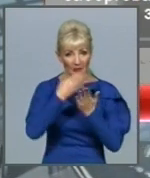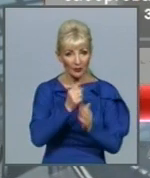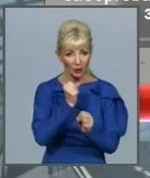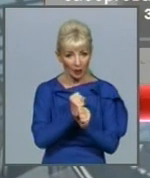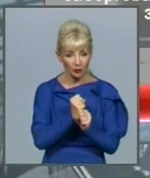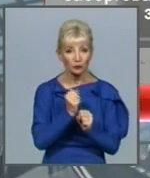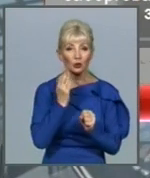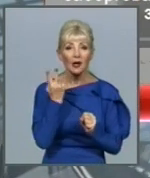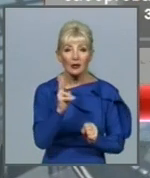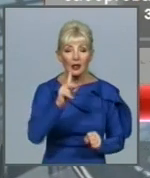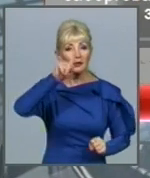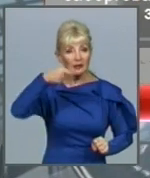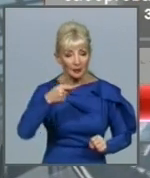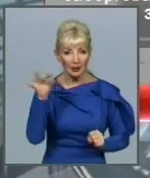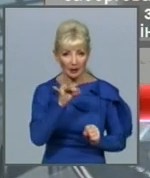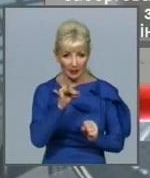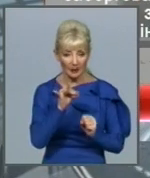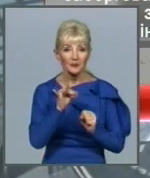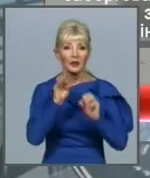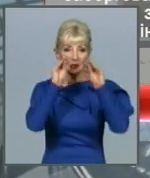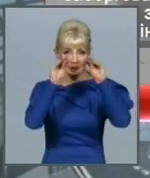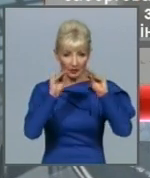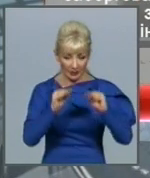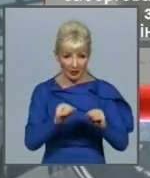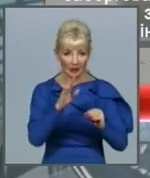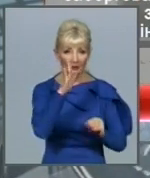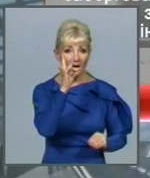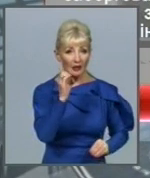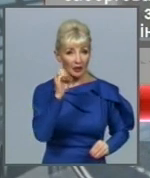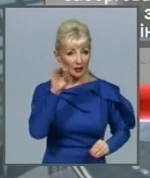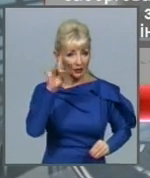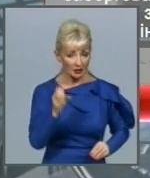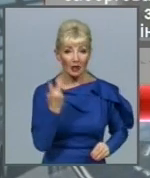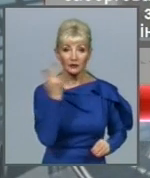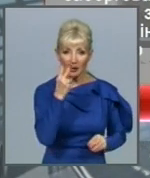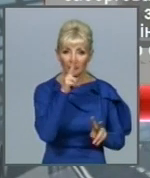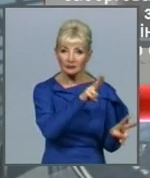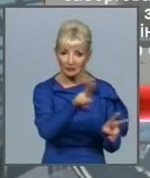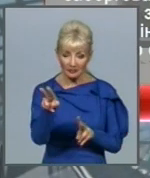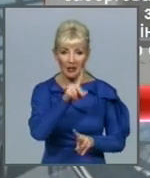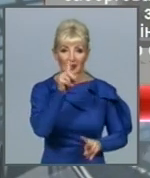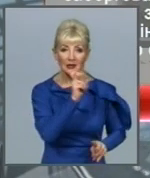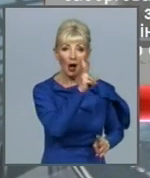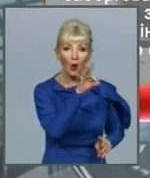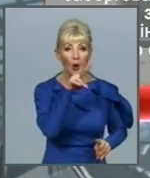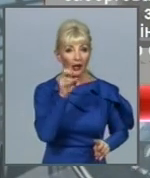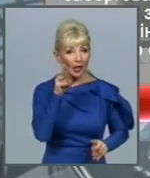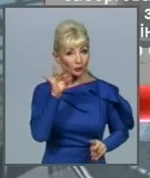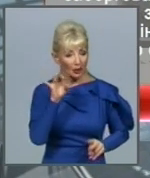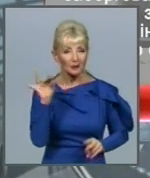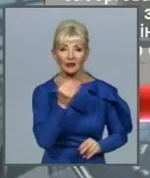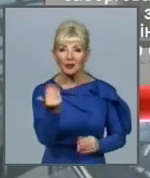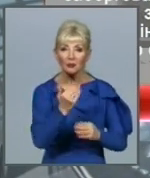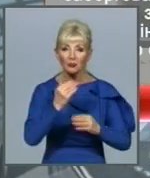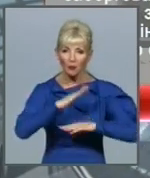зареєструватися в загальному реєстрі. Друга зміна – нагляд за колекторами та їх поведінкою стосовно споживачів, який